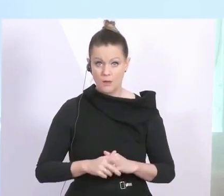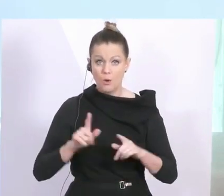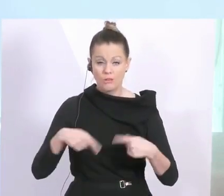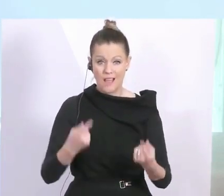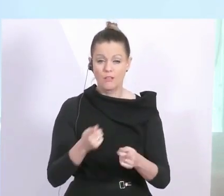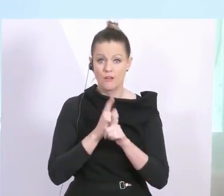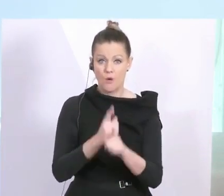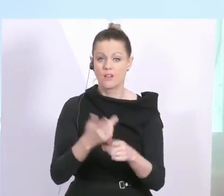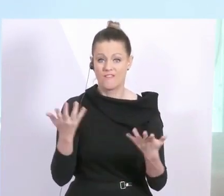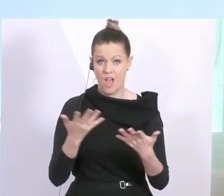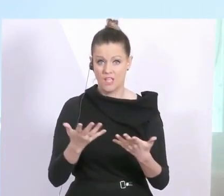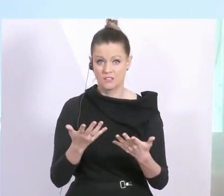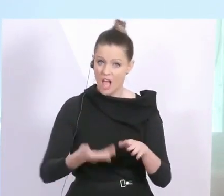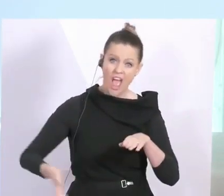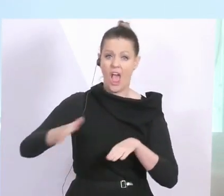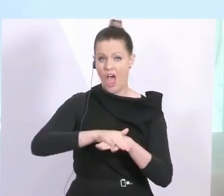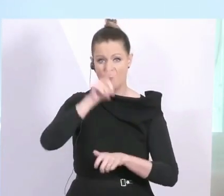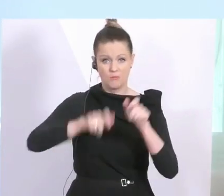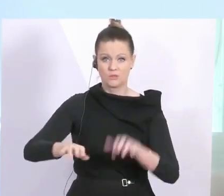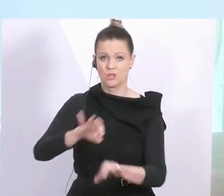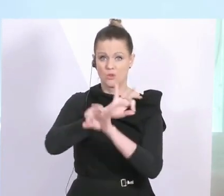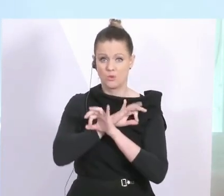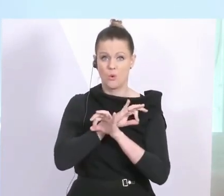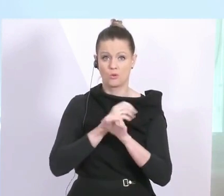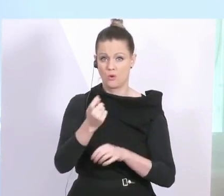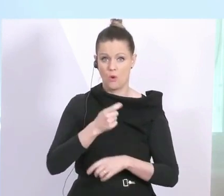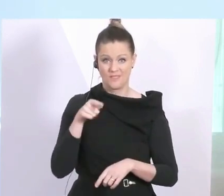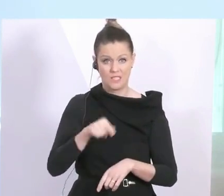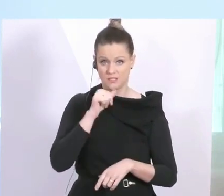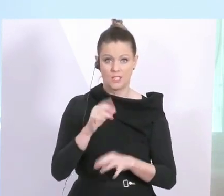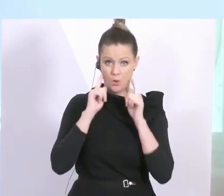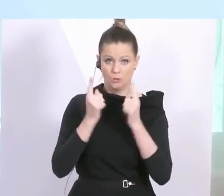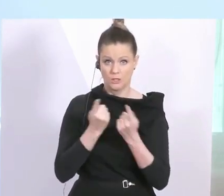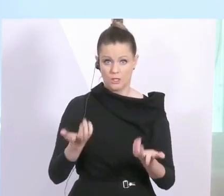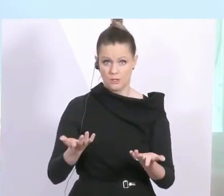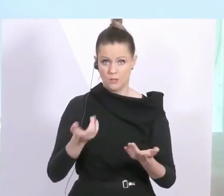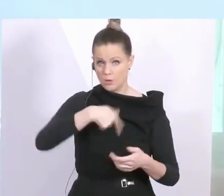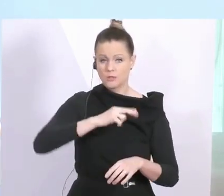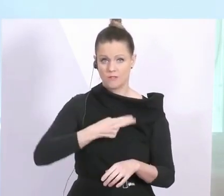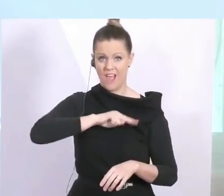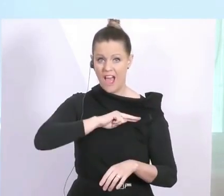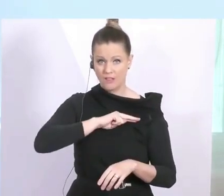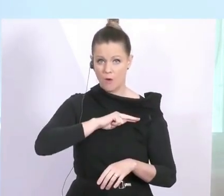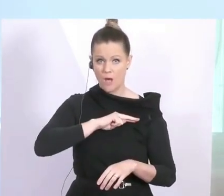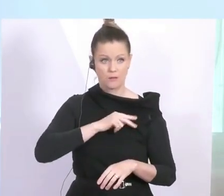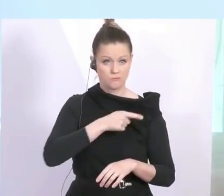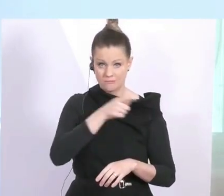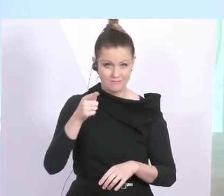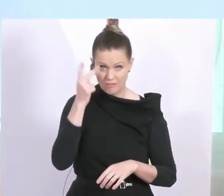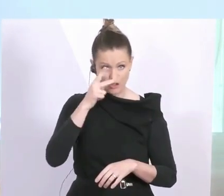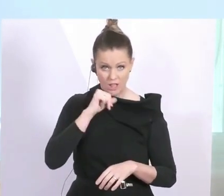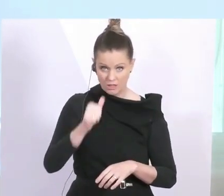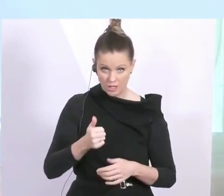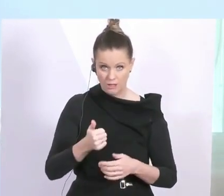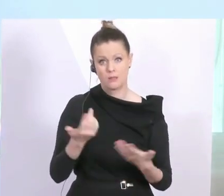erreichen und viel, viel mehr Tote haben, als wir sonst haben würden. Das ist unsere Verantwortung, auch wenn es vielleicht gar nicht jeder versteht. Aber ich